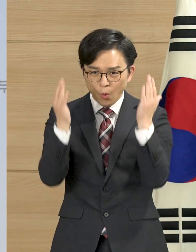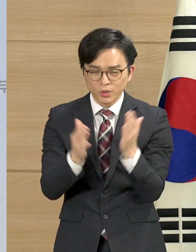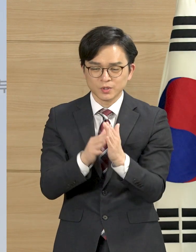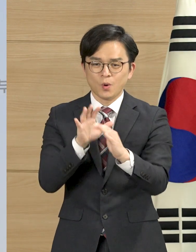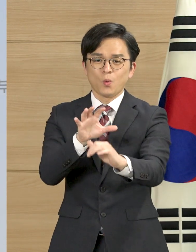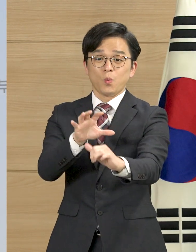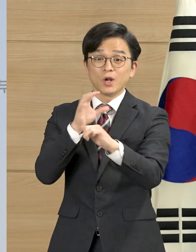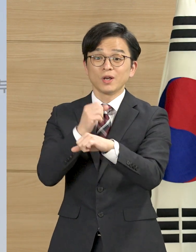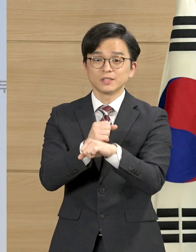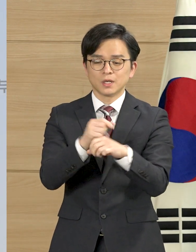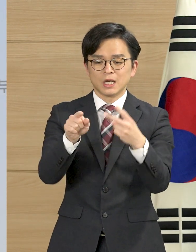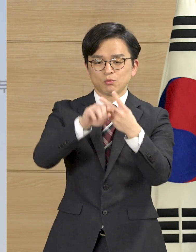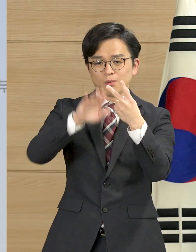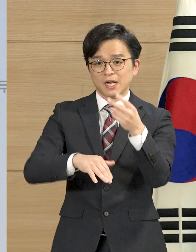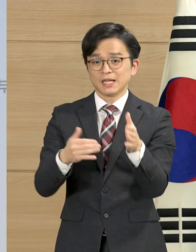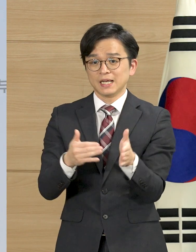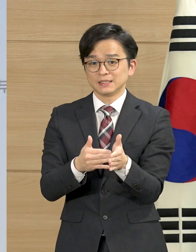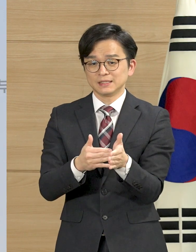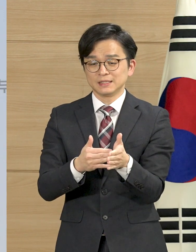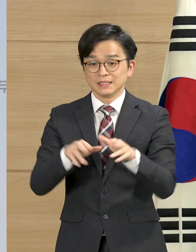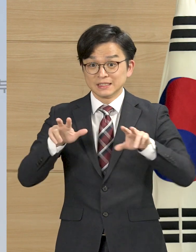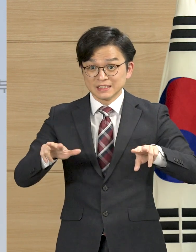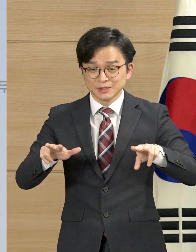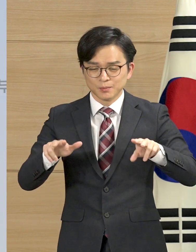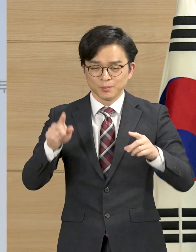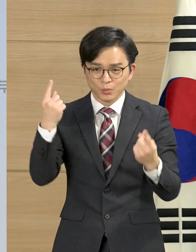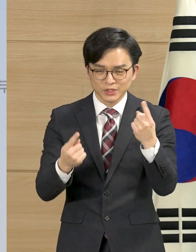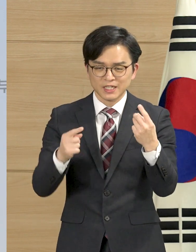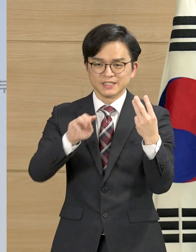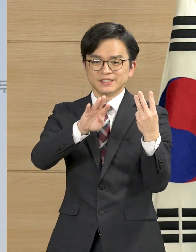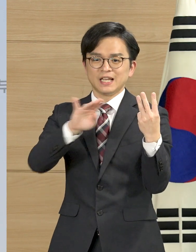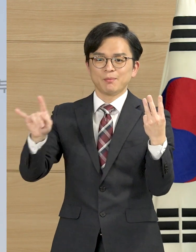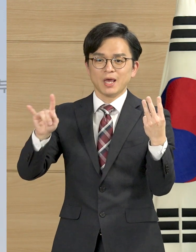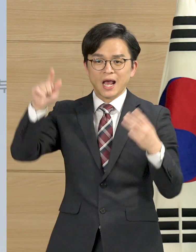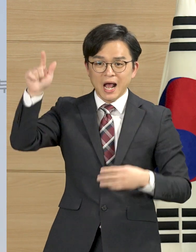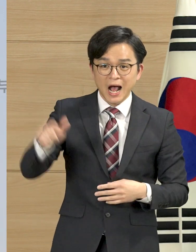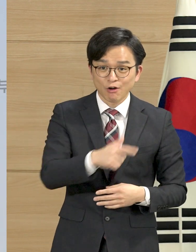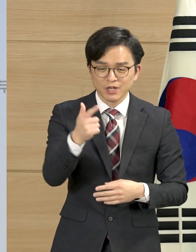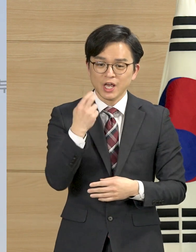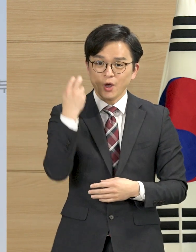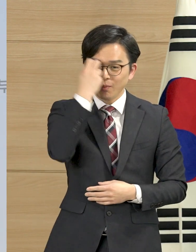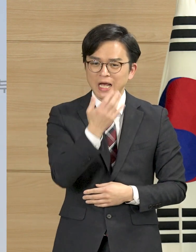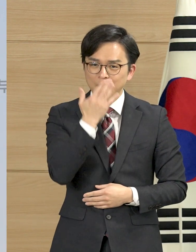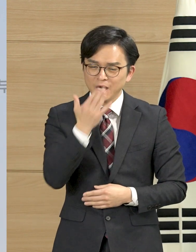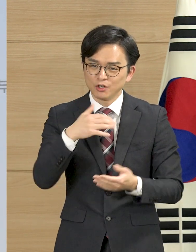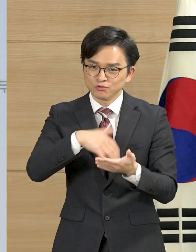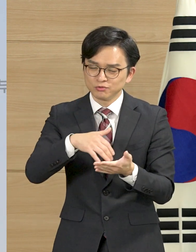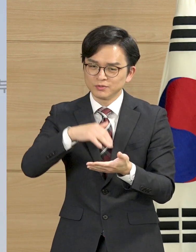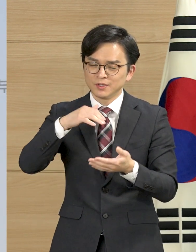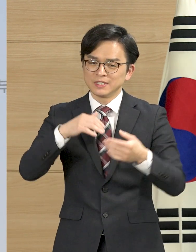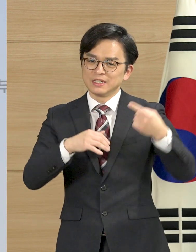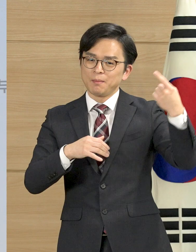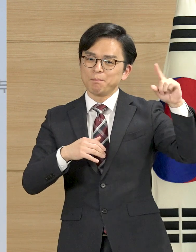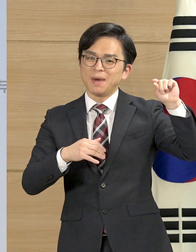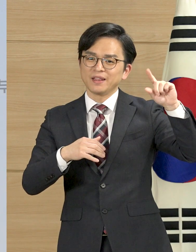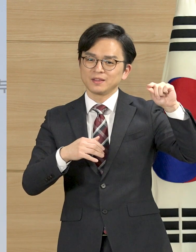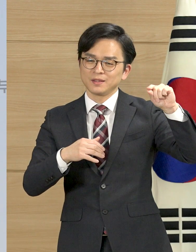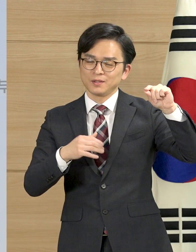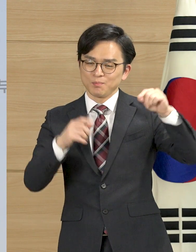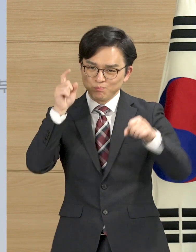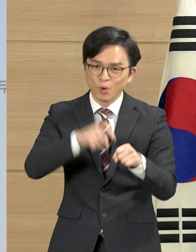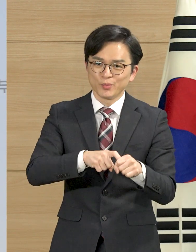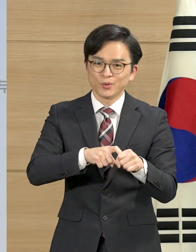자원을 동원해서 2월 말까지 현재의 3배 수준, 즉 하루 1만건의 진단검사가